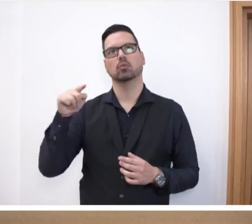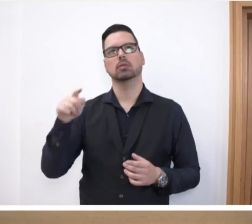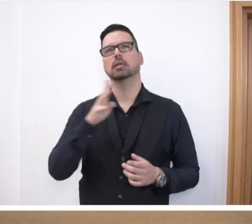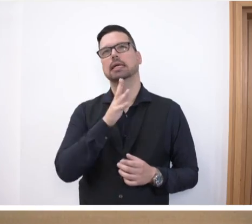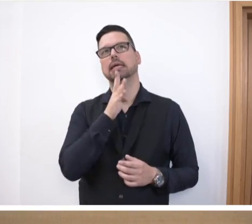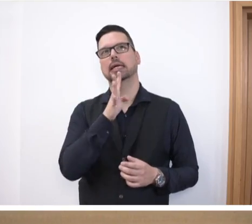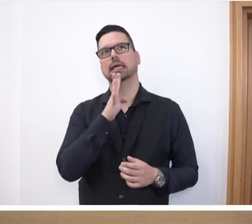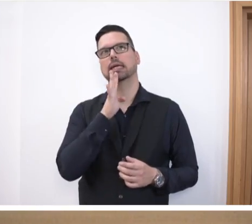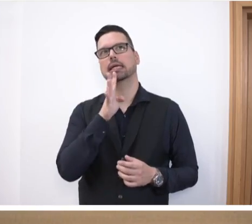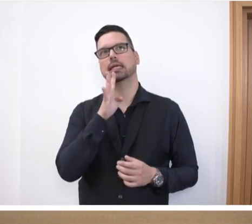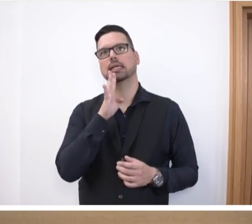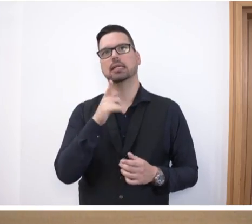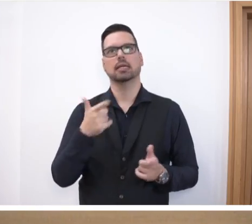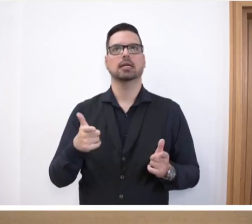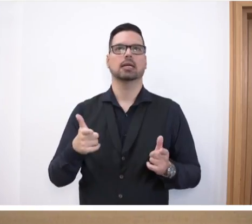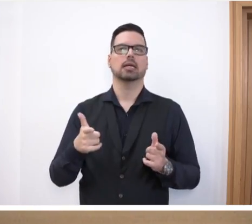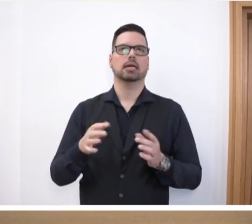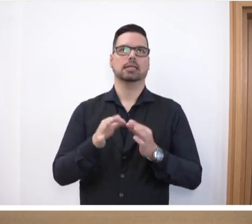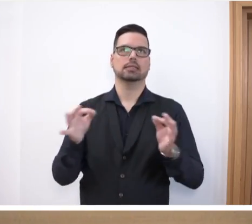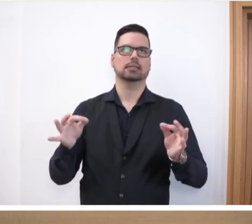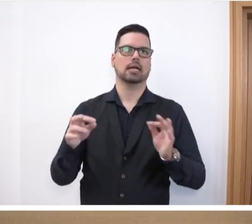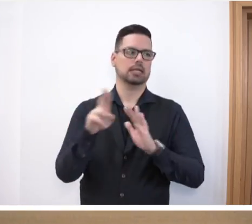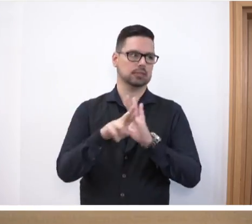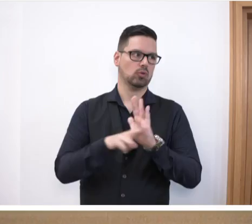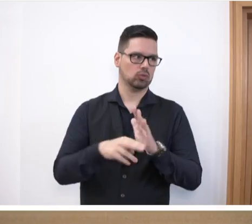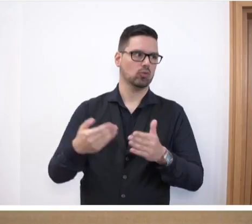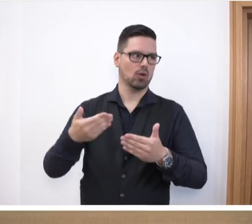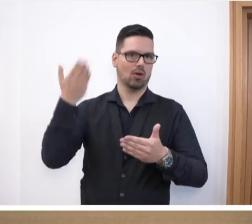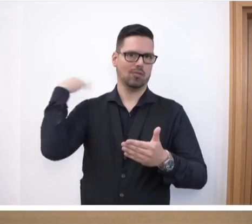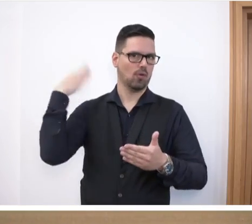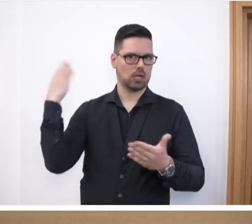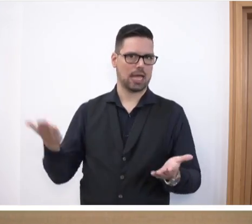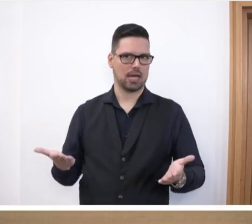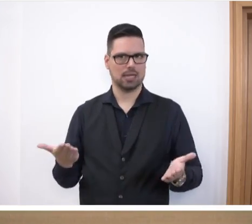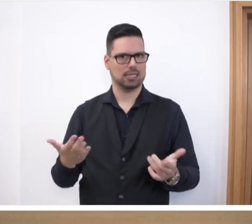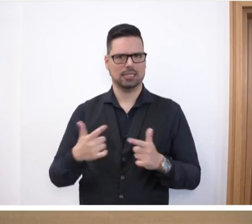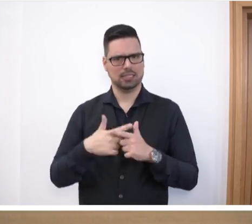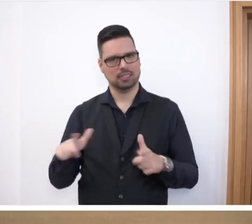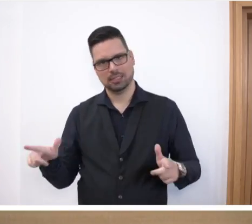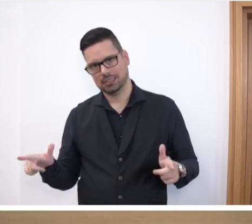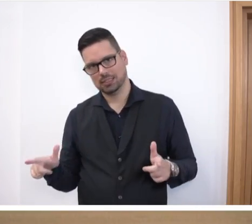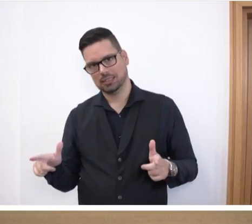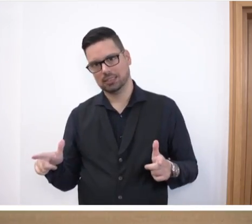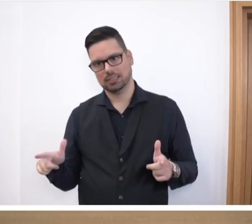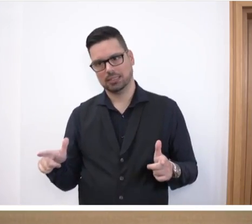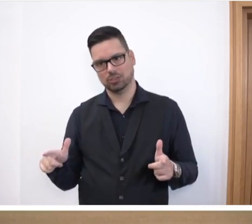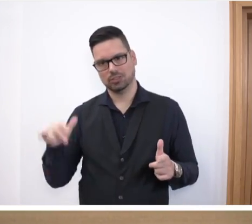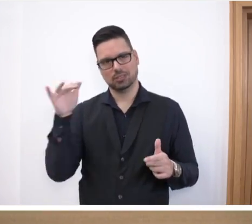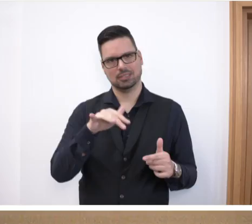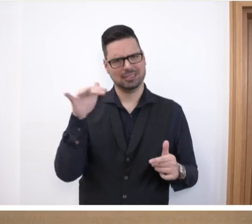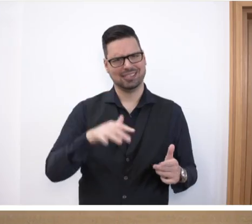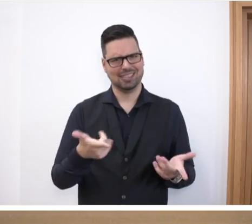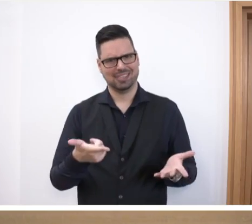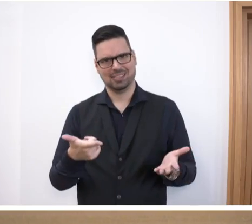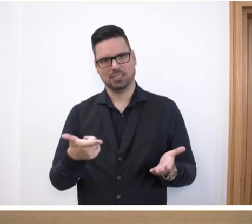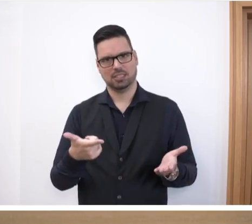Rede doch eher zum Tagesordnungspunkt vorher gemacht. Das ging, glaube ich, nicht um das Business Improvement District, sondern